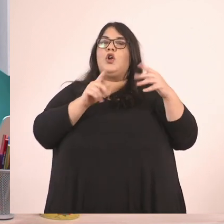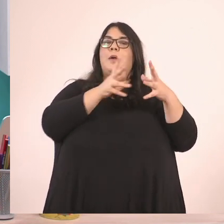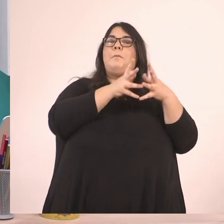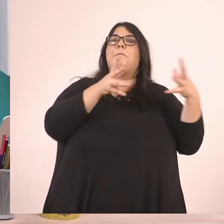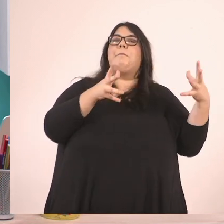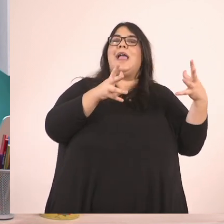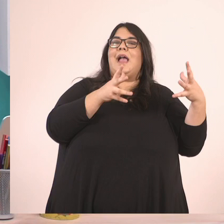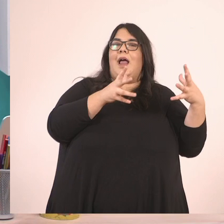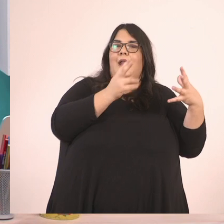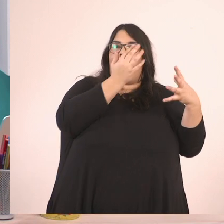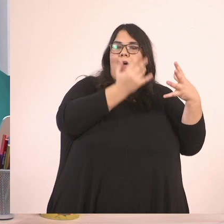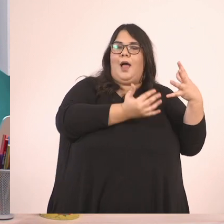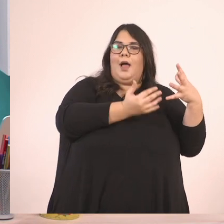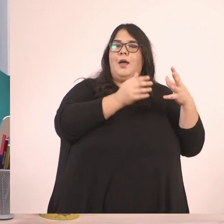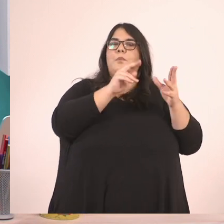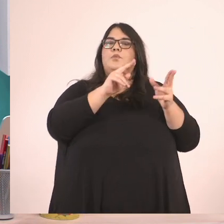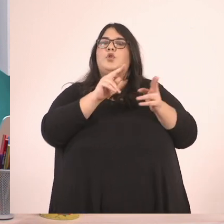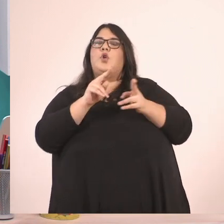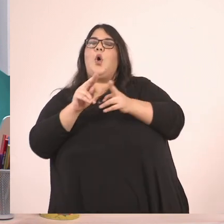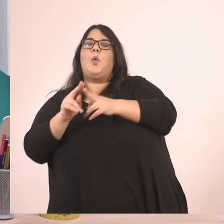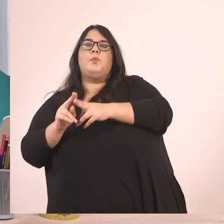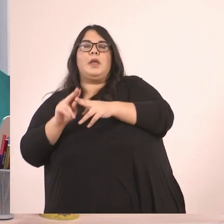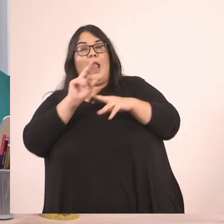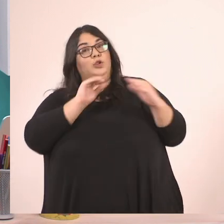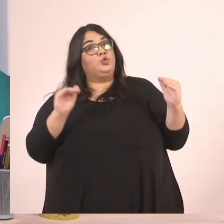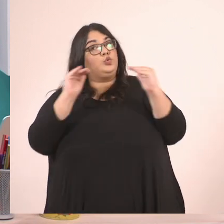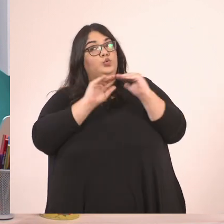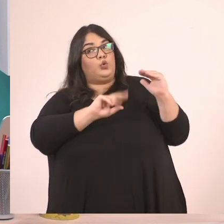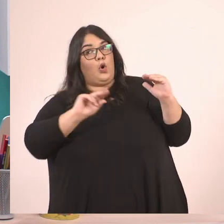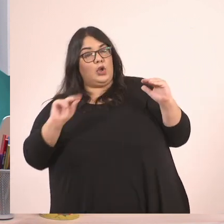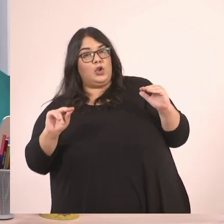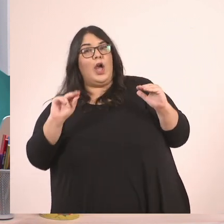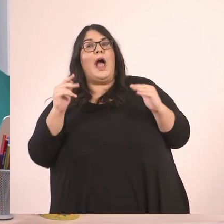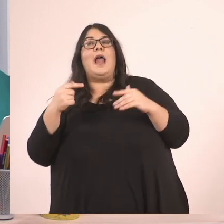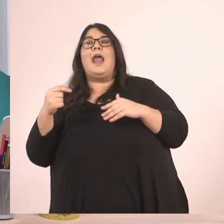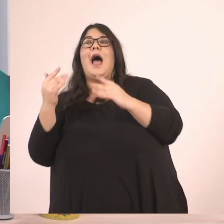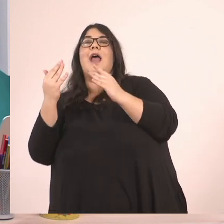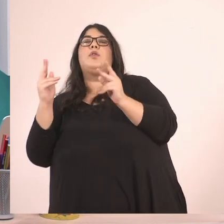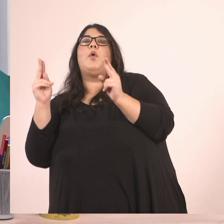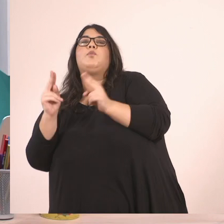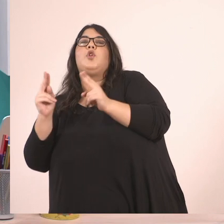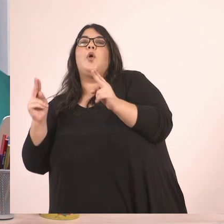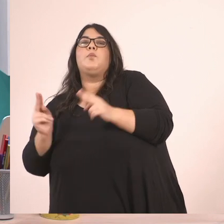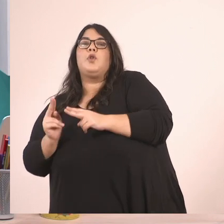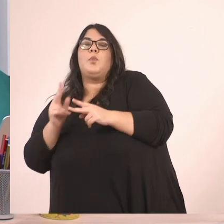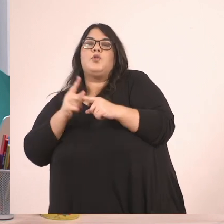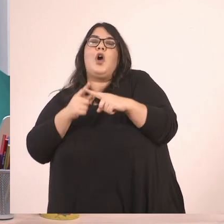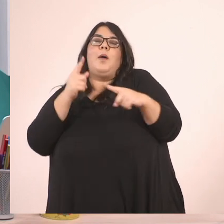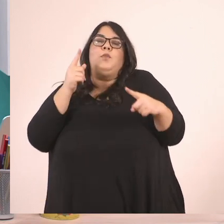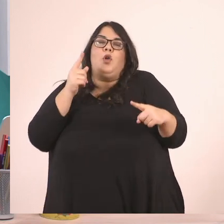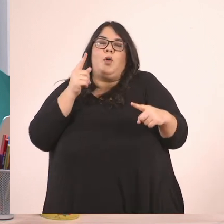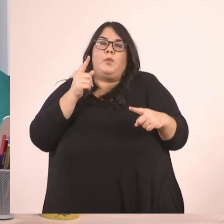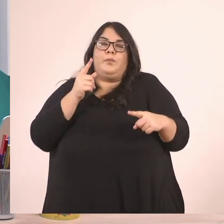αρχικά κλάσματα αλλά ισοδύναμά τους με τα οποία είναι απλοποιημένα.